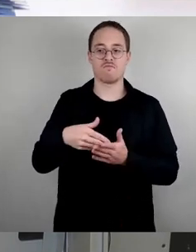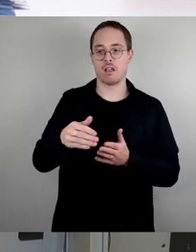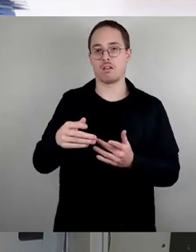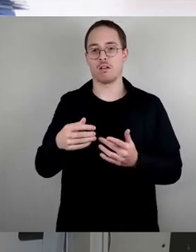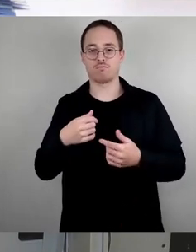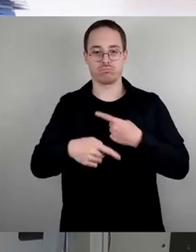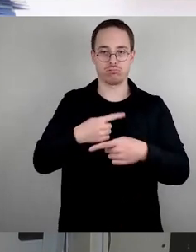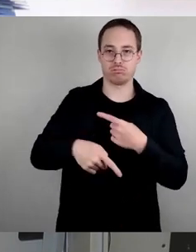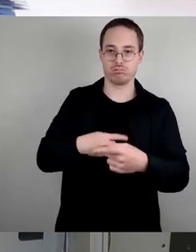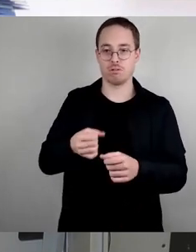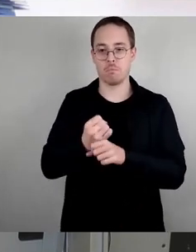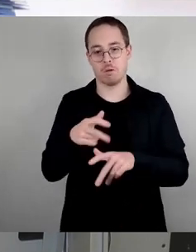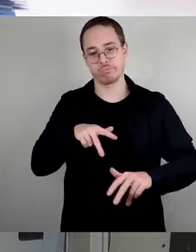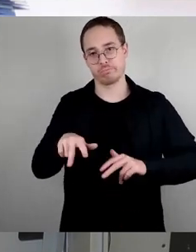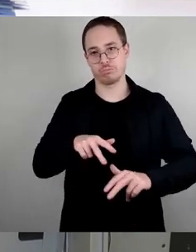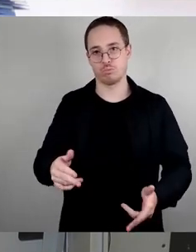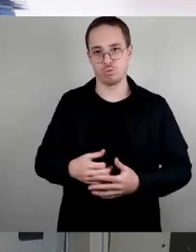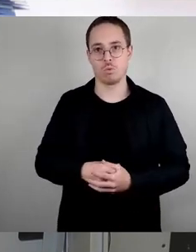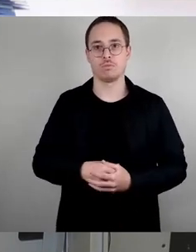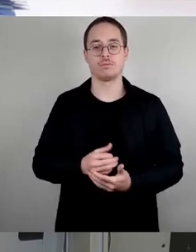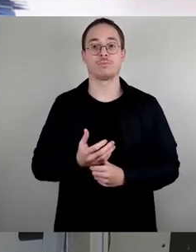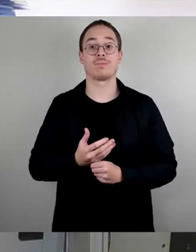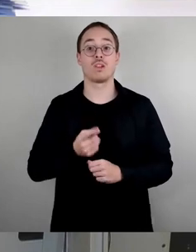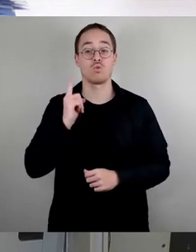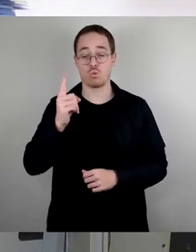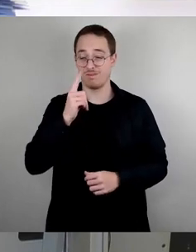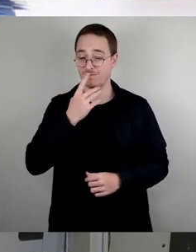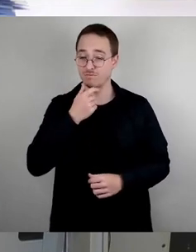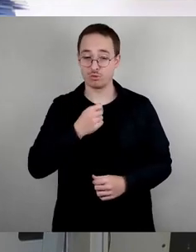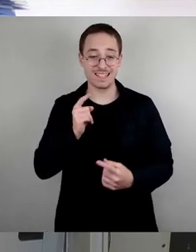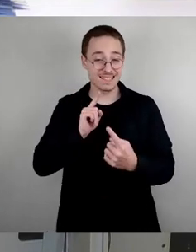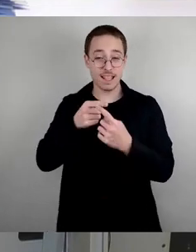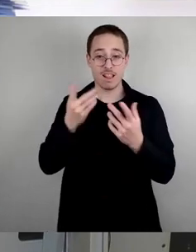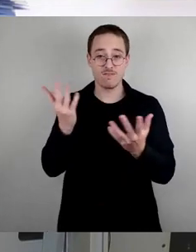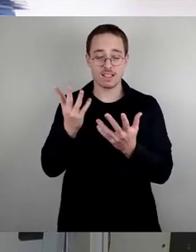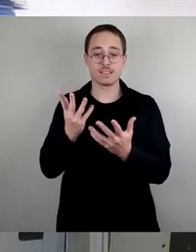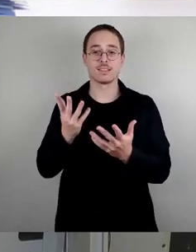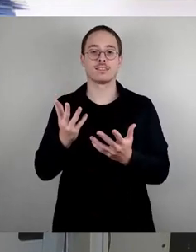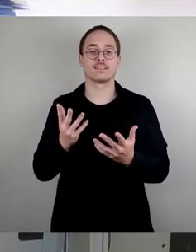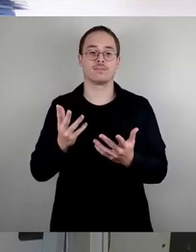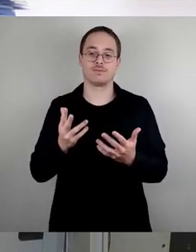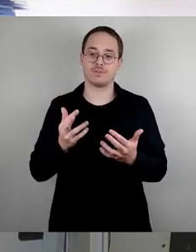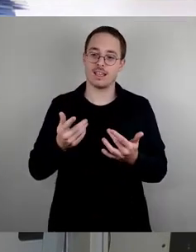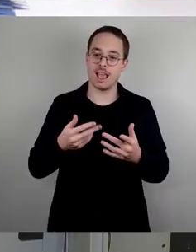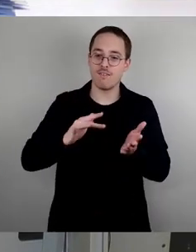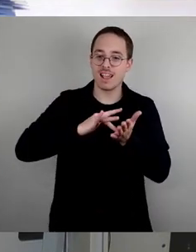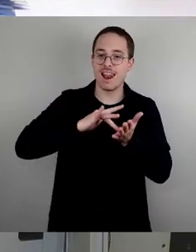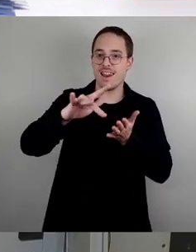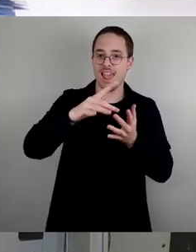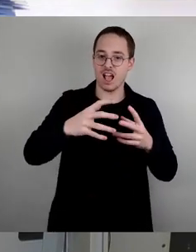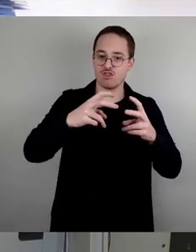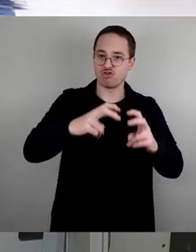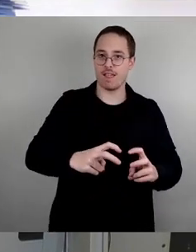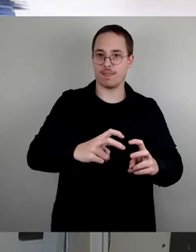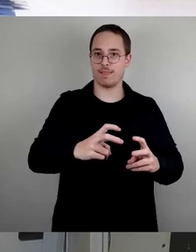Alles, was in irgendeiner Form vermietet wird, entzerrt den Wohnungsmarkt. Entsprechend braucht es Anreize, Leerstatt, ob Wohnungen oder einzelne